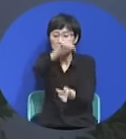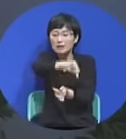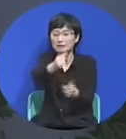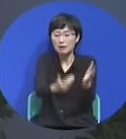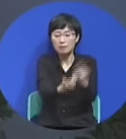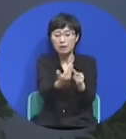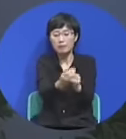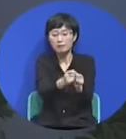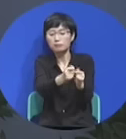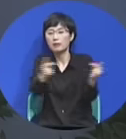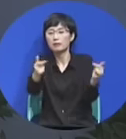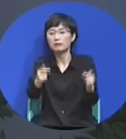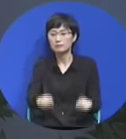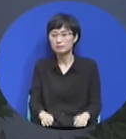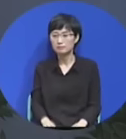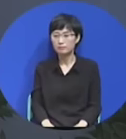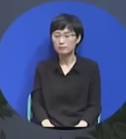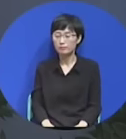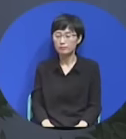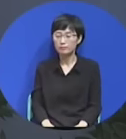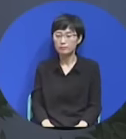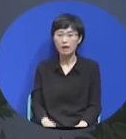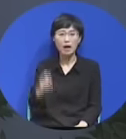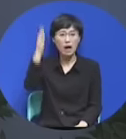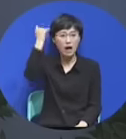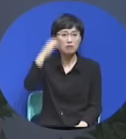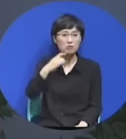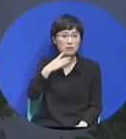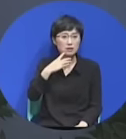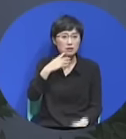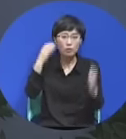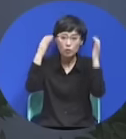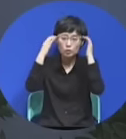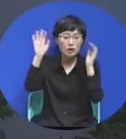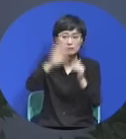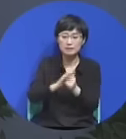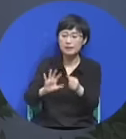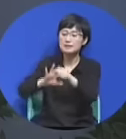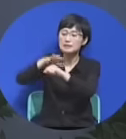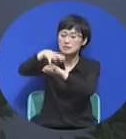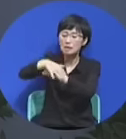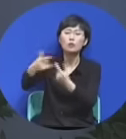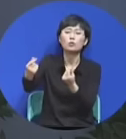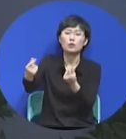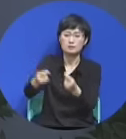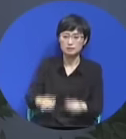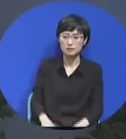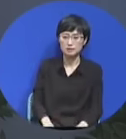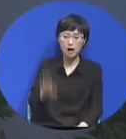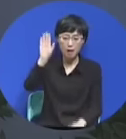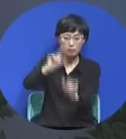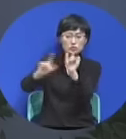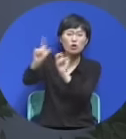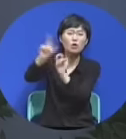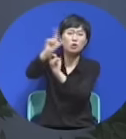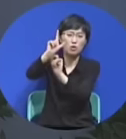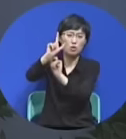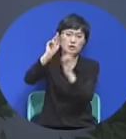우리 한국에만 오는 게 아닙니다. 전세계 오고 있습니다. 또 올 겁니다.